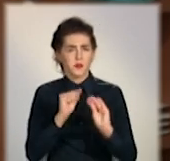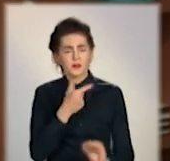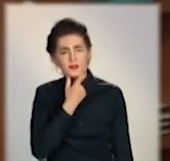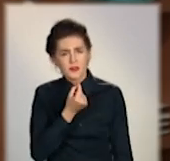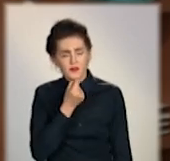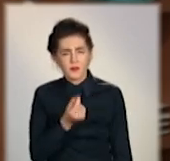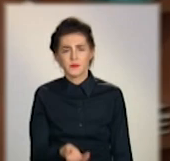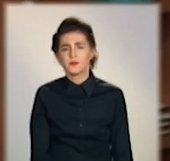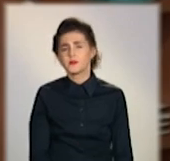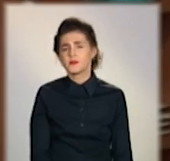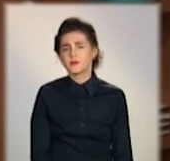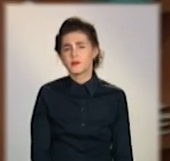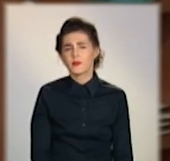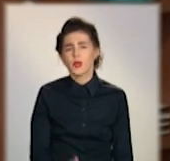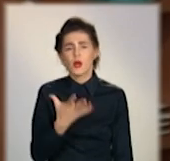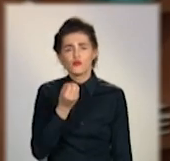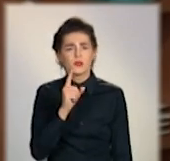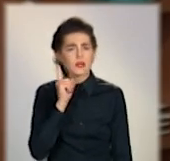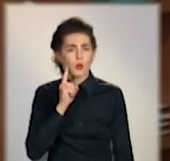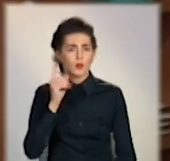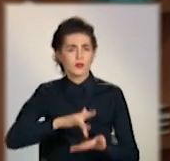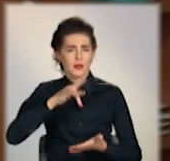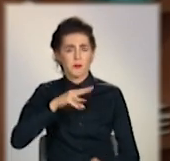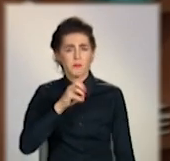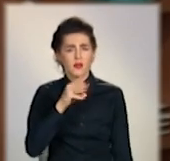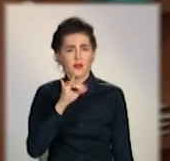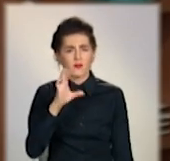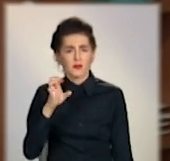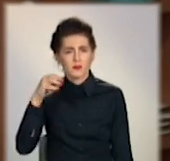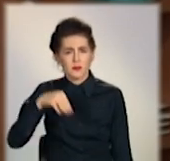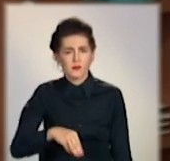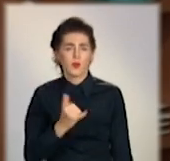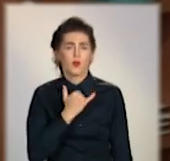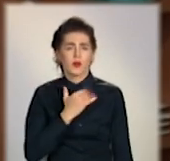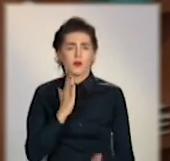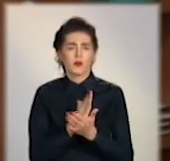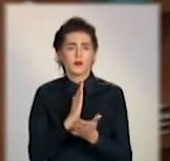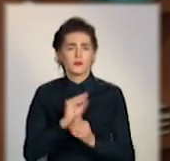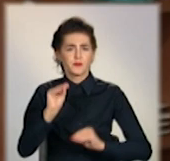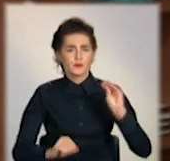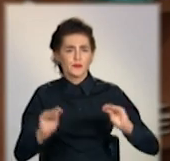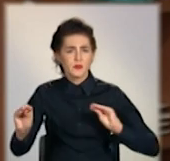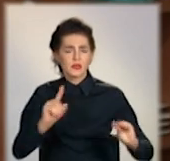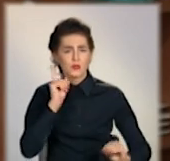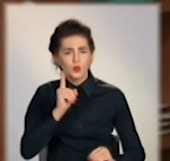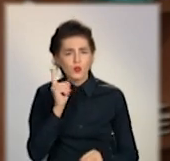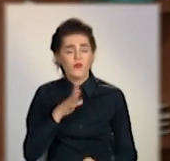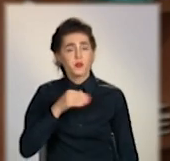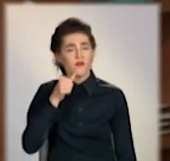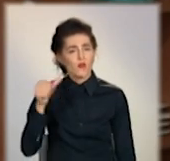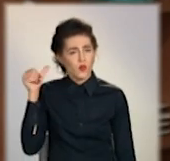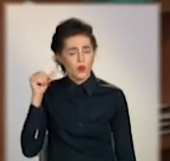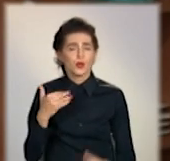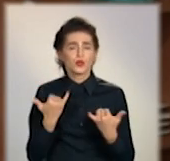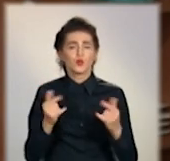Ще від зеленого центру «Метінвест» нам насадження багато в пройшому році посадили,